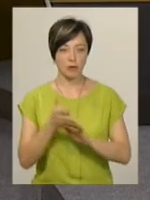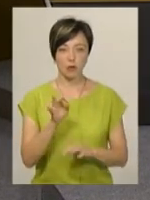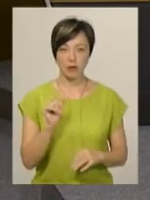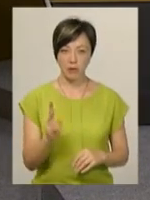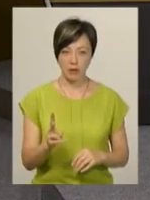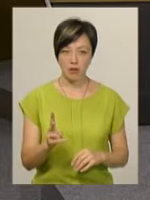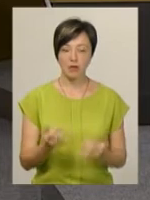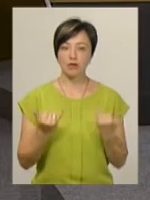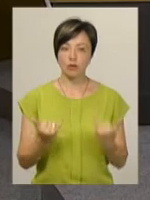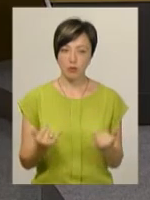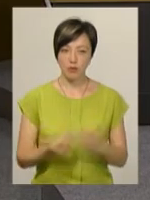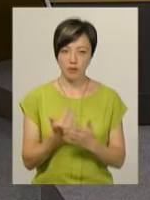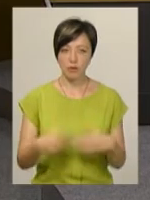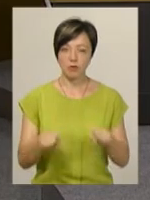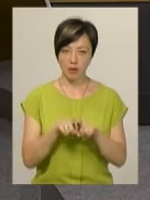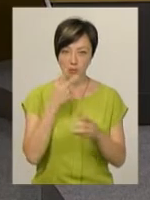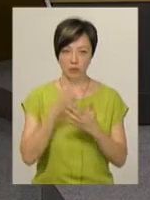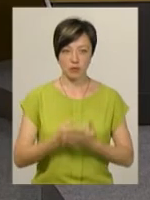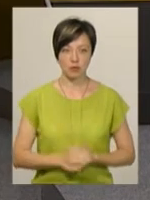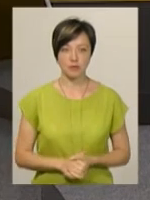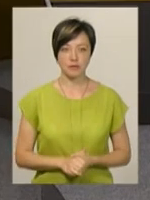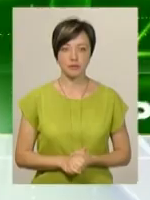Ольга Рибак. Сьогодні у випуску ви побачите.